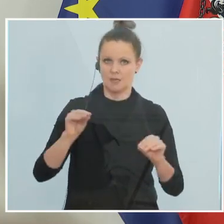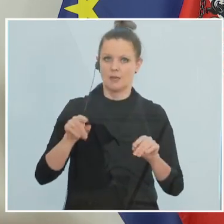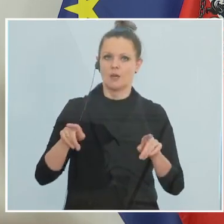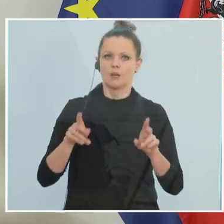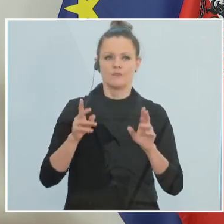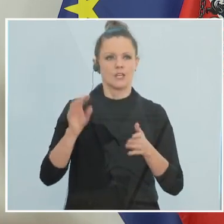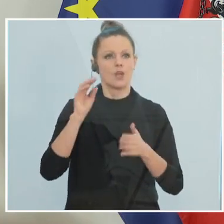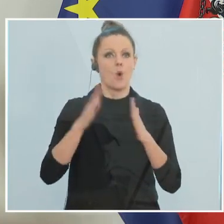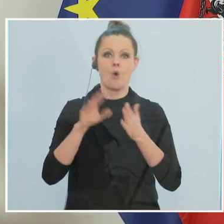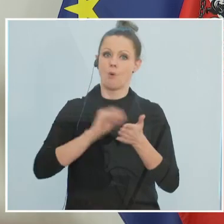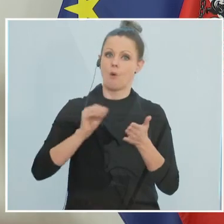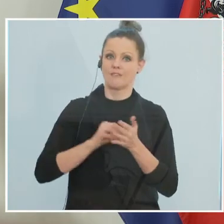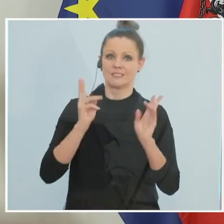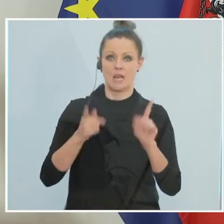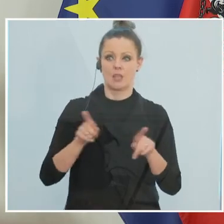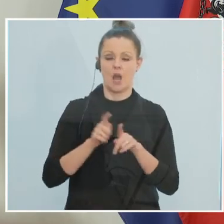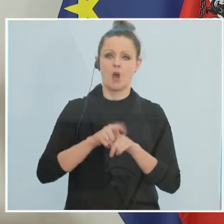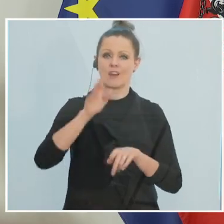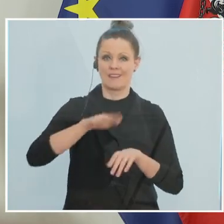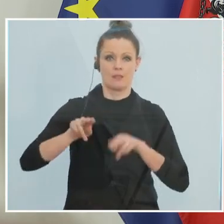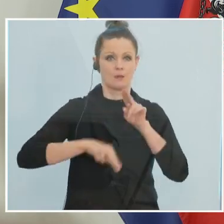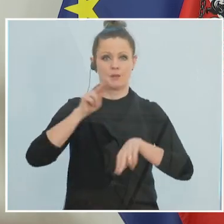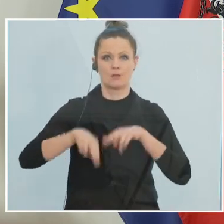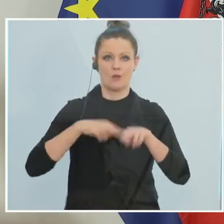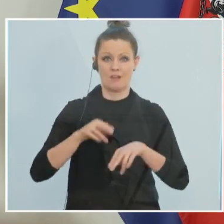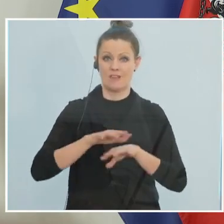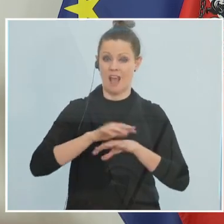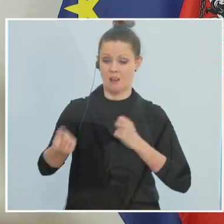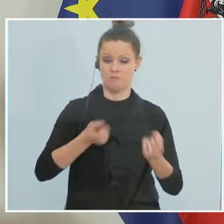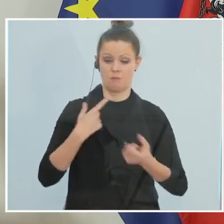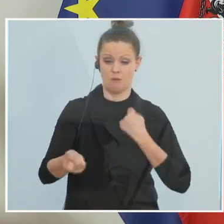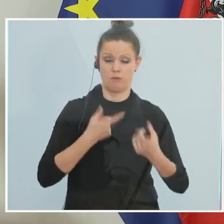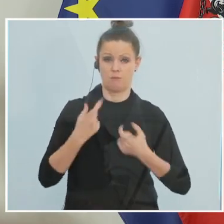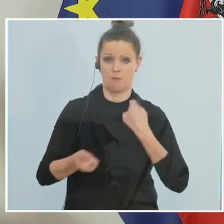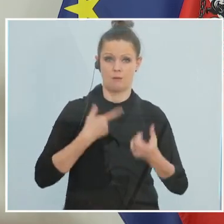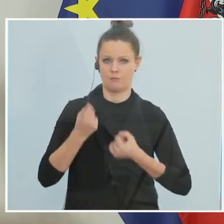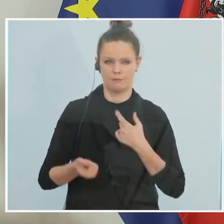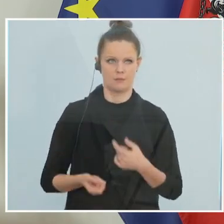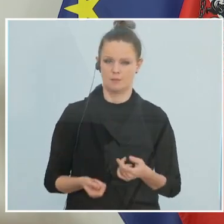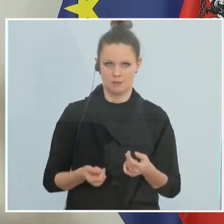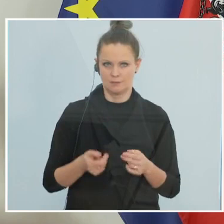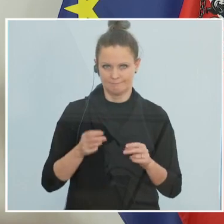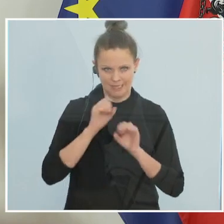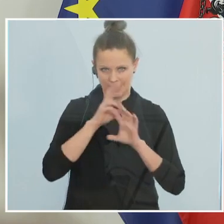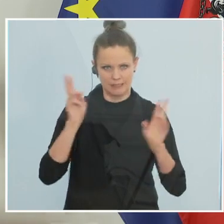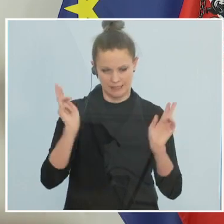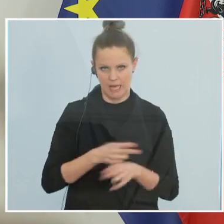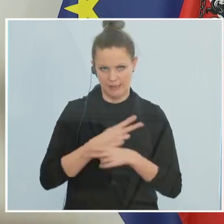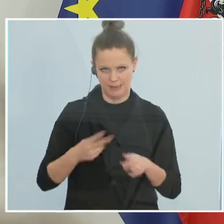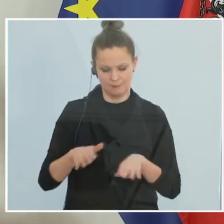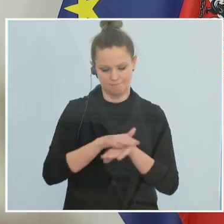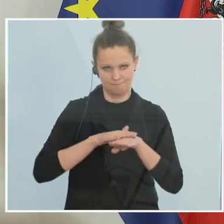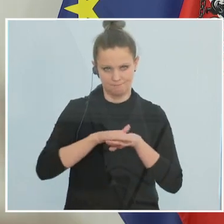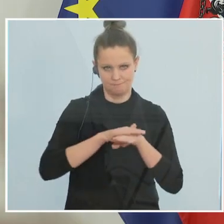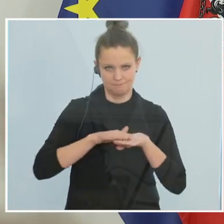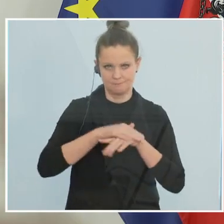auch die Kinder betreuen. Dann verzeihen Sie mir alle, die mir geschrieben haben und auch nicht geschrieben haben. Das kann man nicht. Das habe ich gelernt. Das war ein